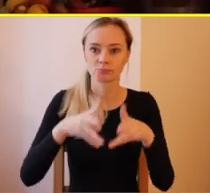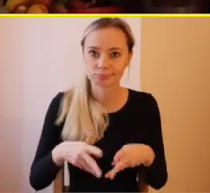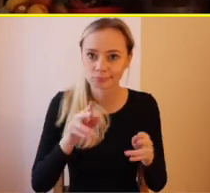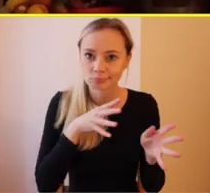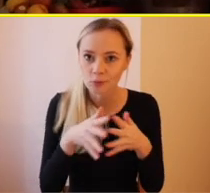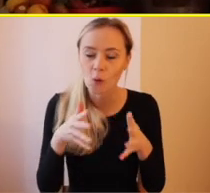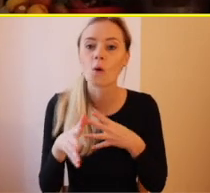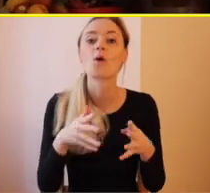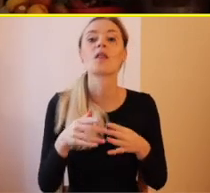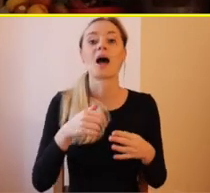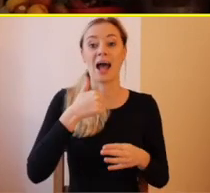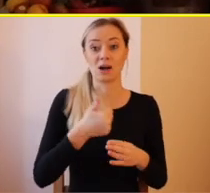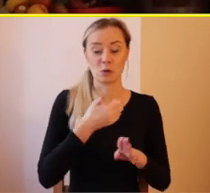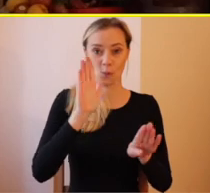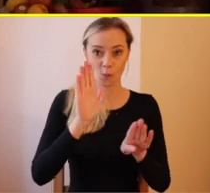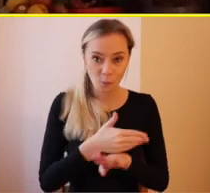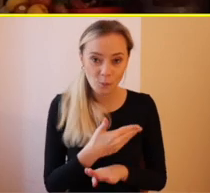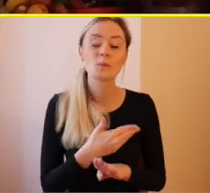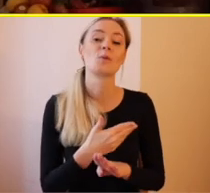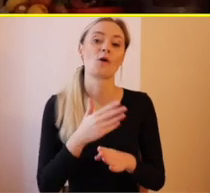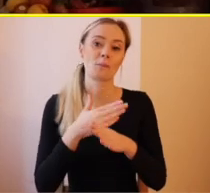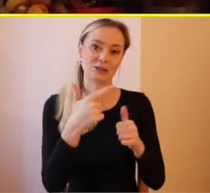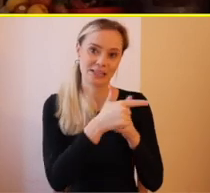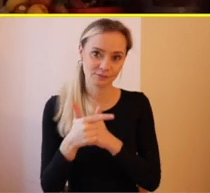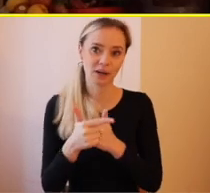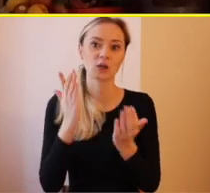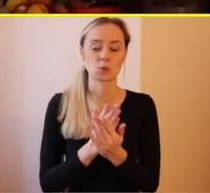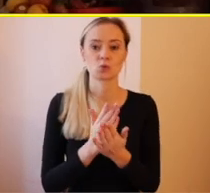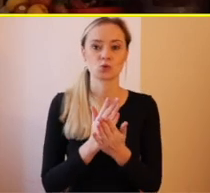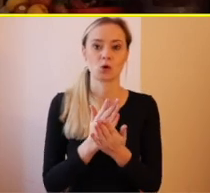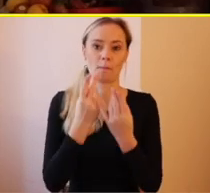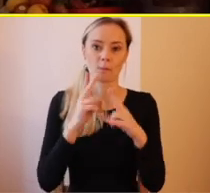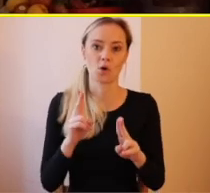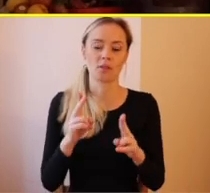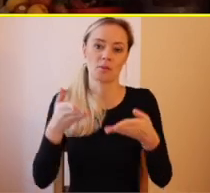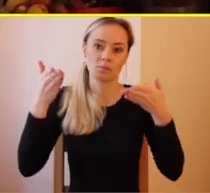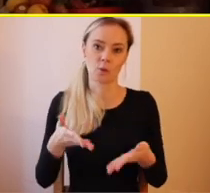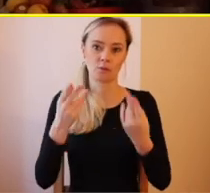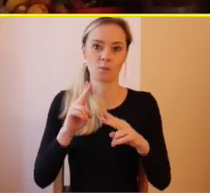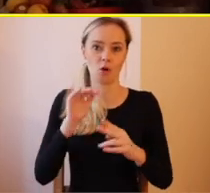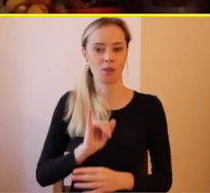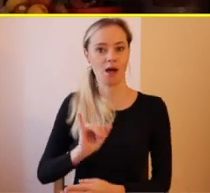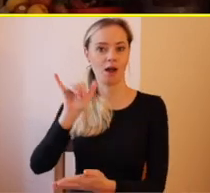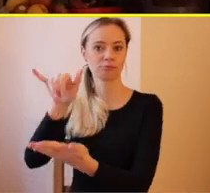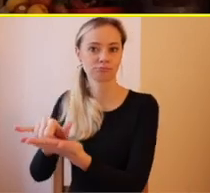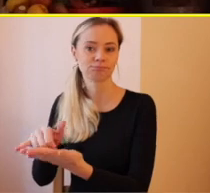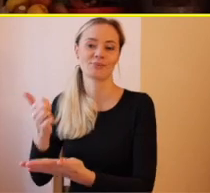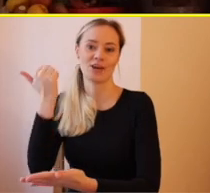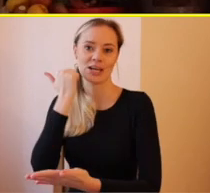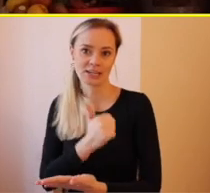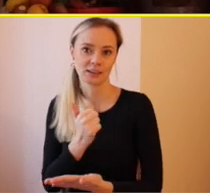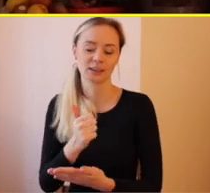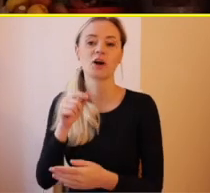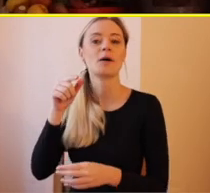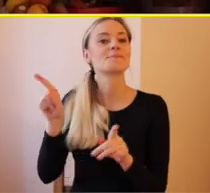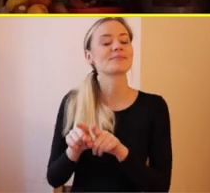našho osobaša, vlastne 12.12.2000 som potom prišla do Kanady. Kto prešiel s tým bodovým systémom, musel